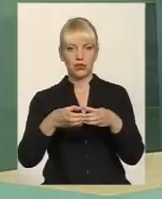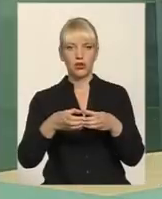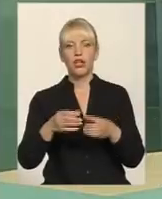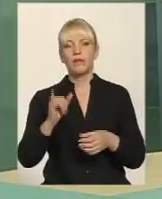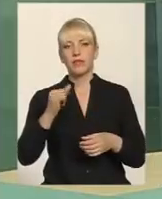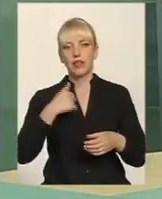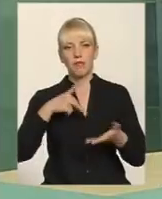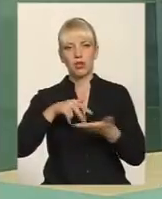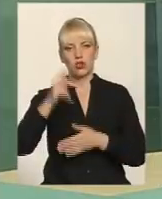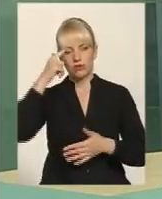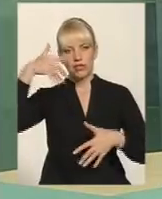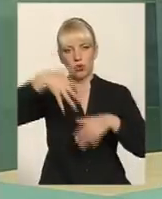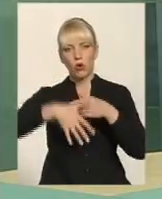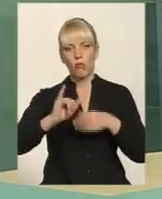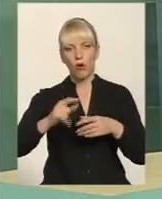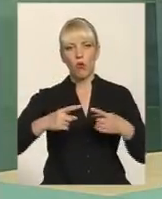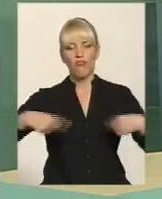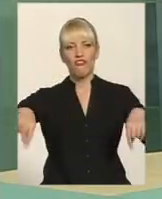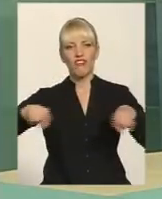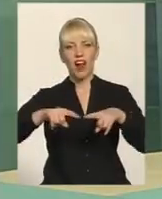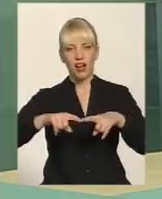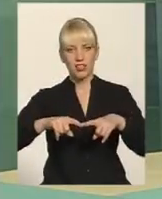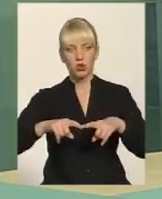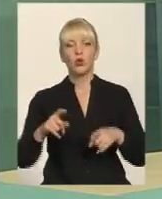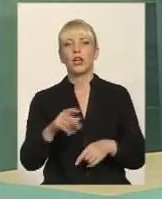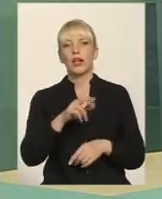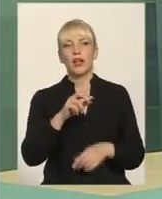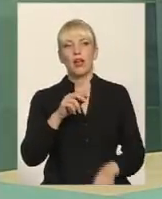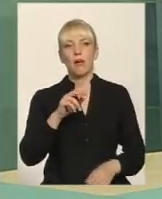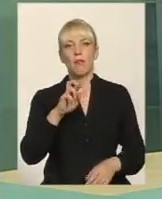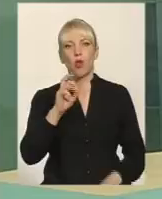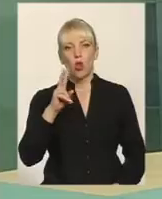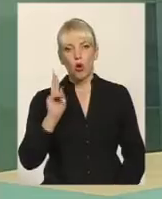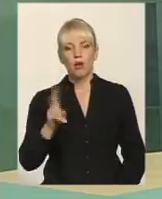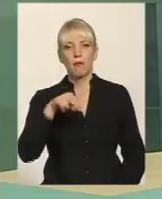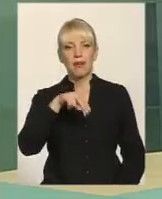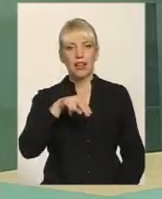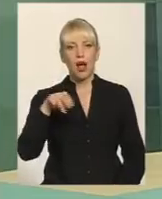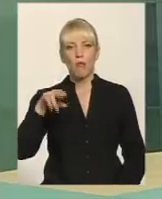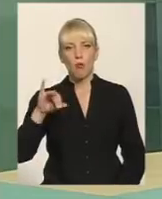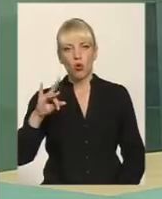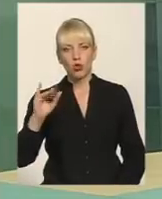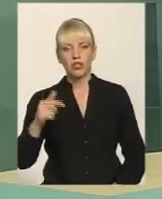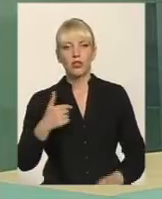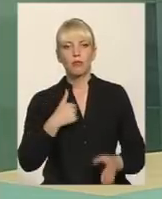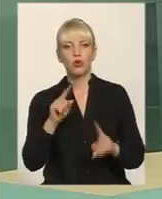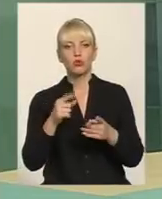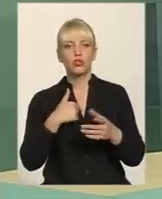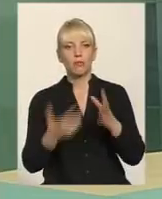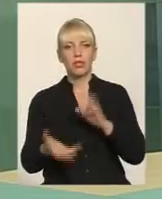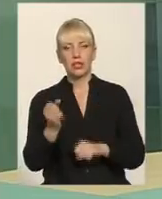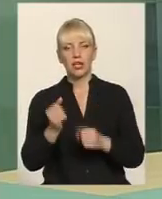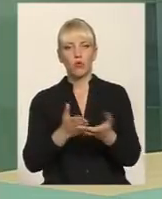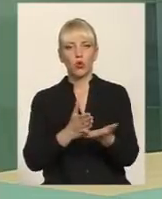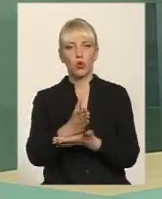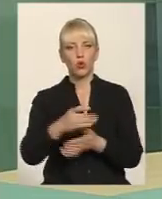прийшов свідомо в фракцію блока Петра Порошенка, залишаючись безпартійним. Але я прийшов свідомо підтримуючи курс президента. І я продовжую курс